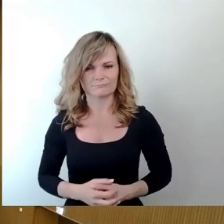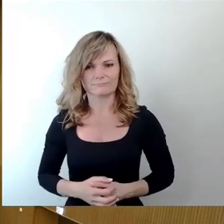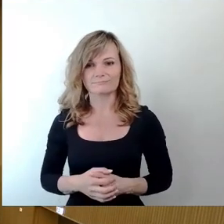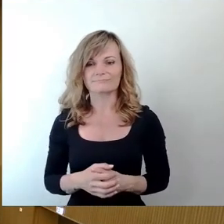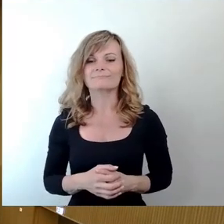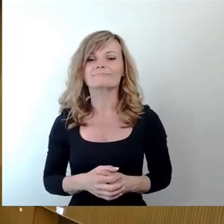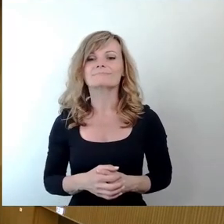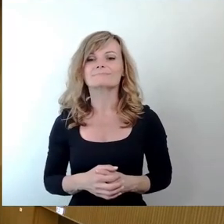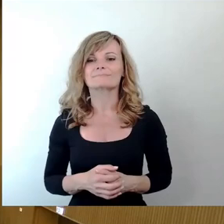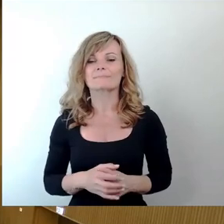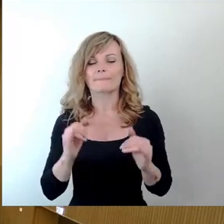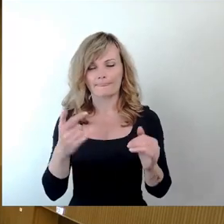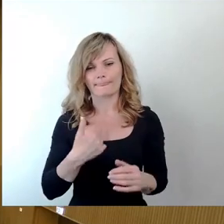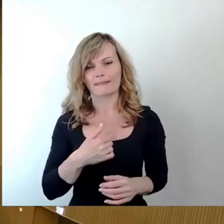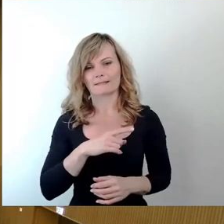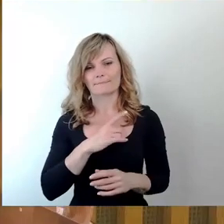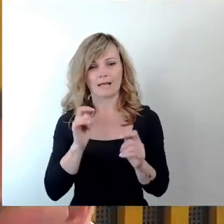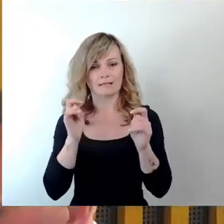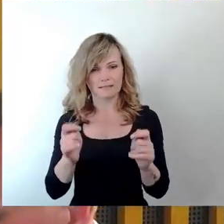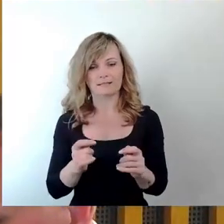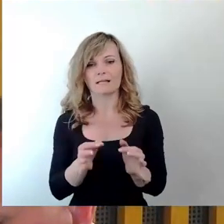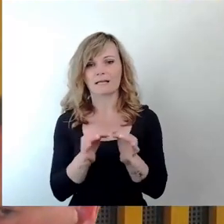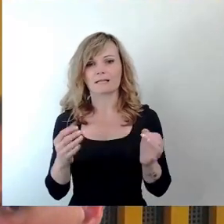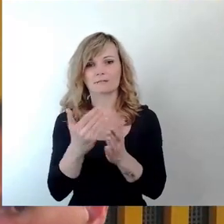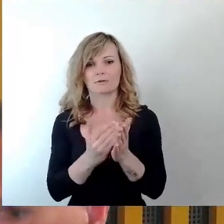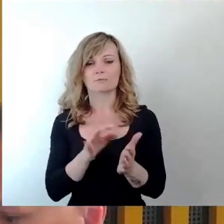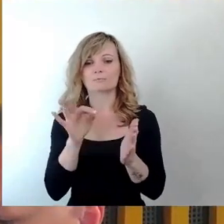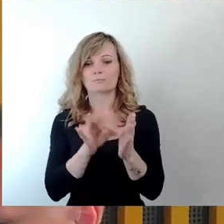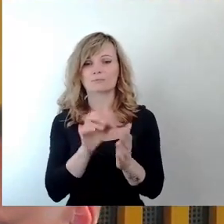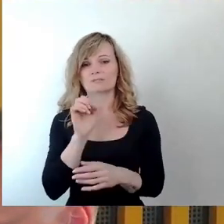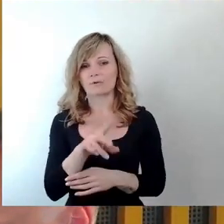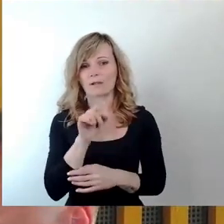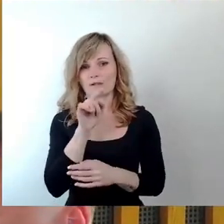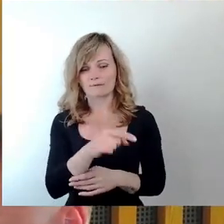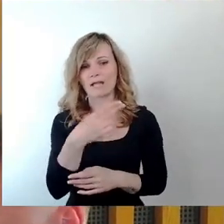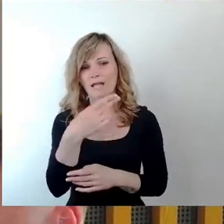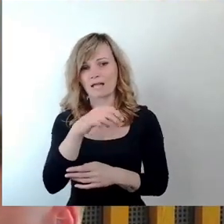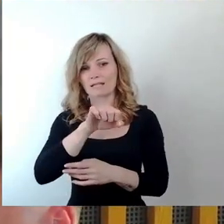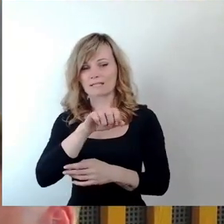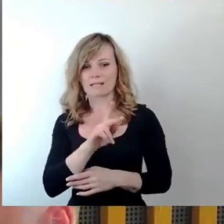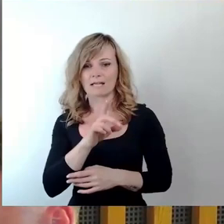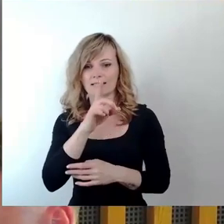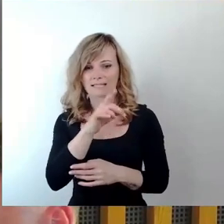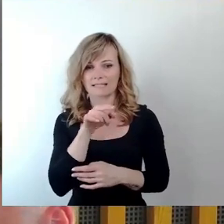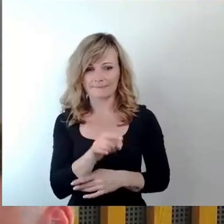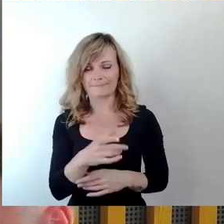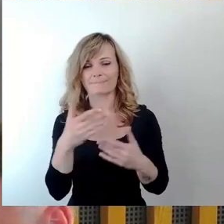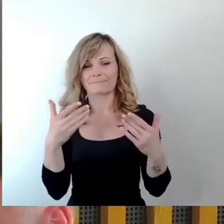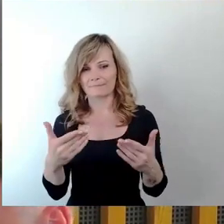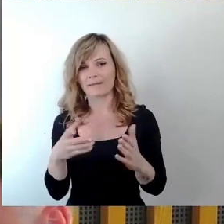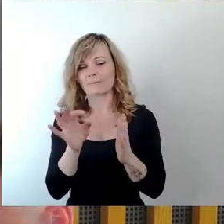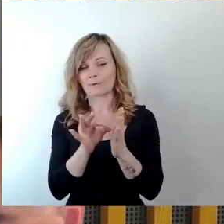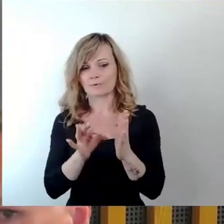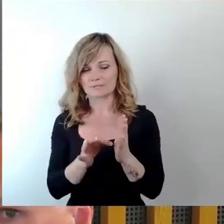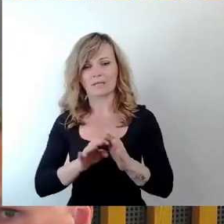Ich beantrage, dass der Tagesordnungspunkt 12, HSKD, jetzt nach den Punkten ohne